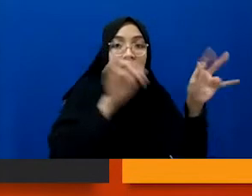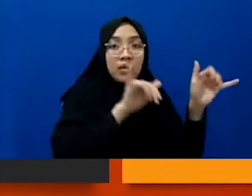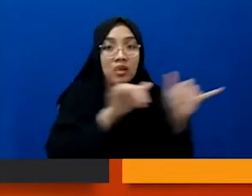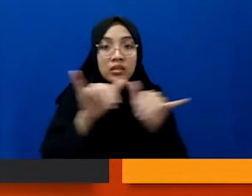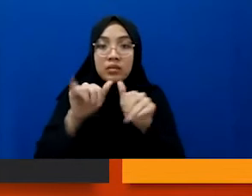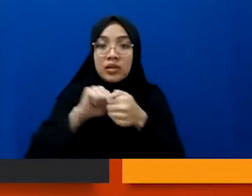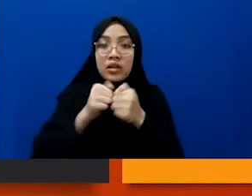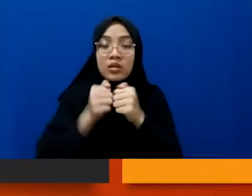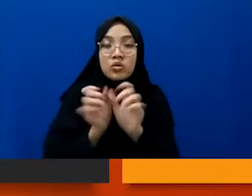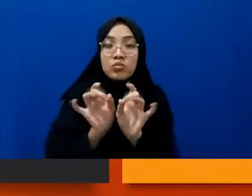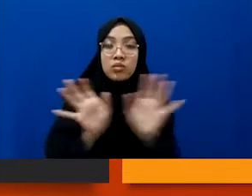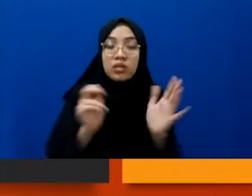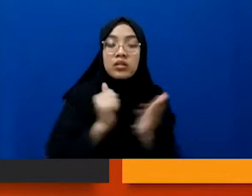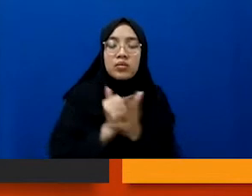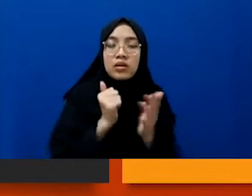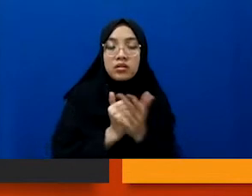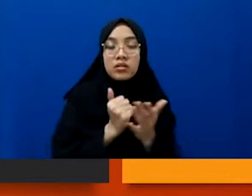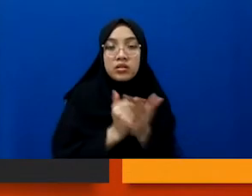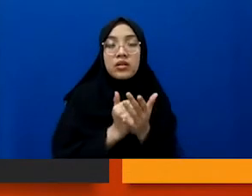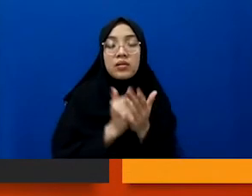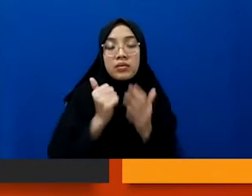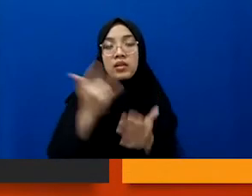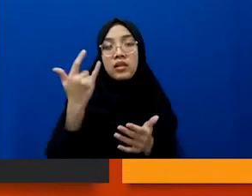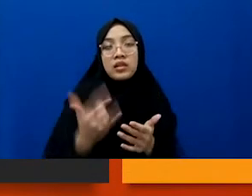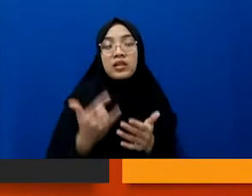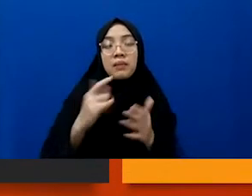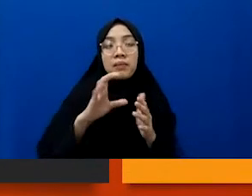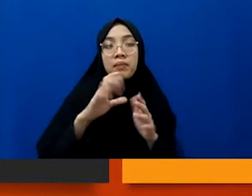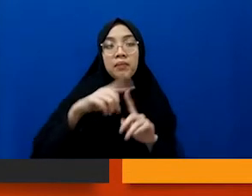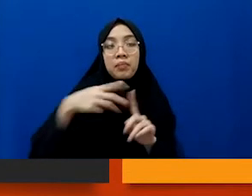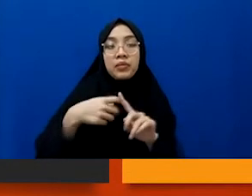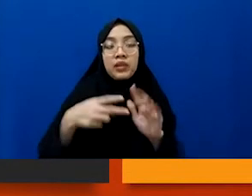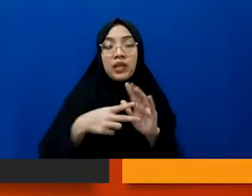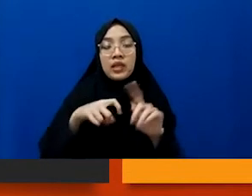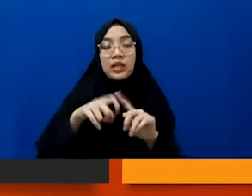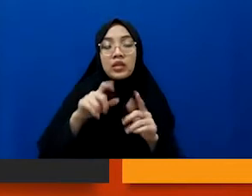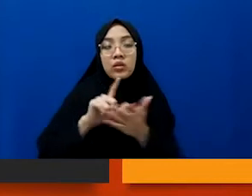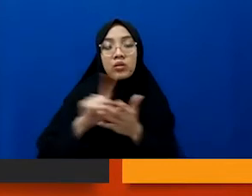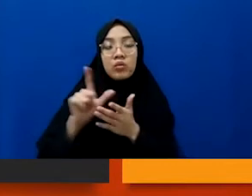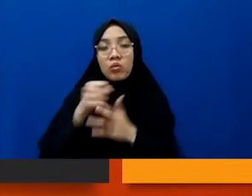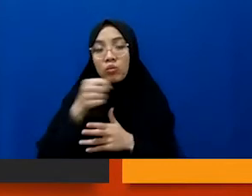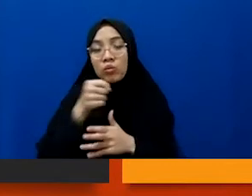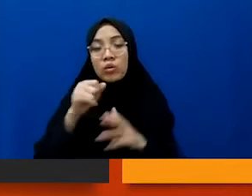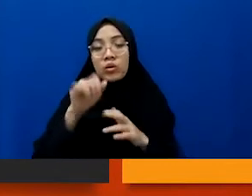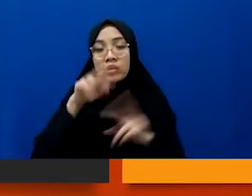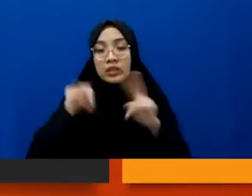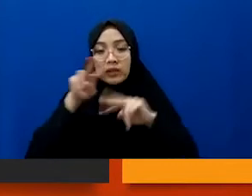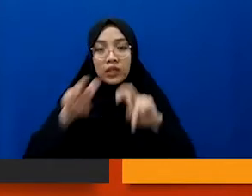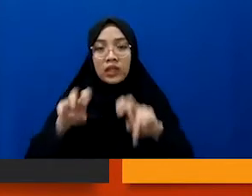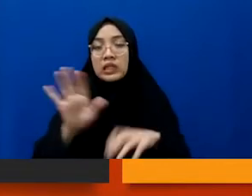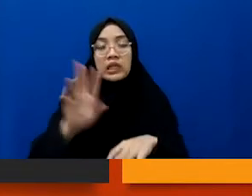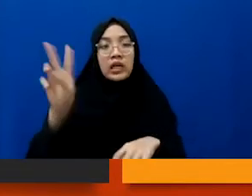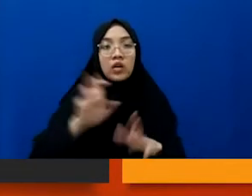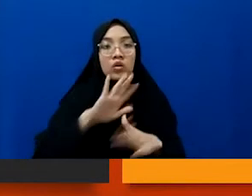kasusnya berbeda, itu tetap merupakan teknik apa, liputan investigasi. Artinya tidak harus bahwa sesuatu yang pernah